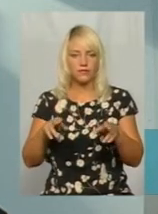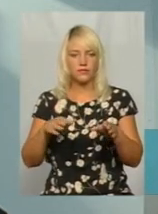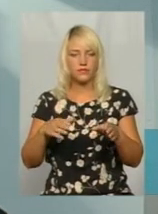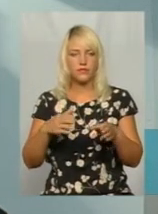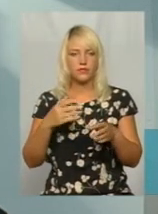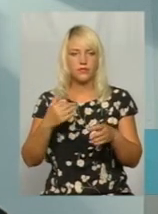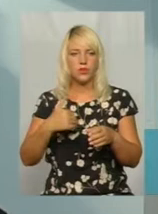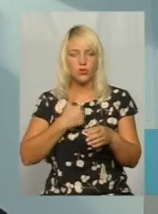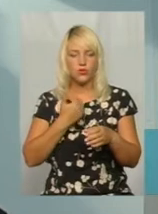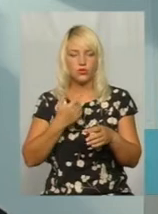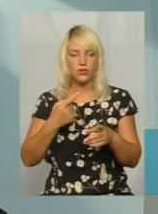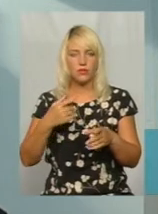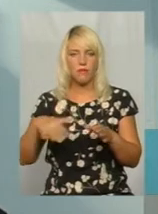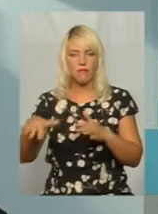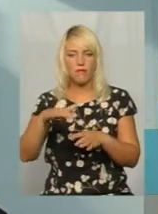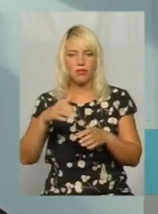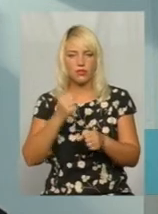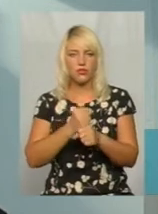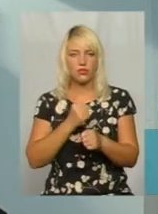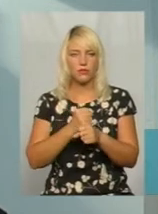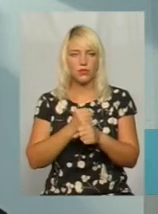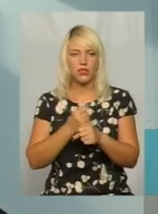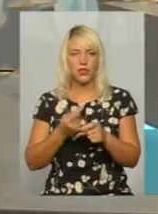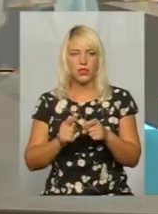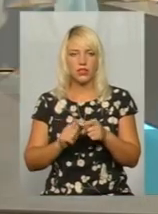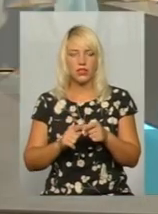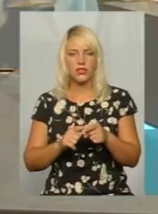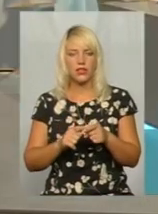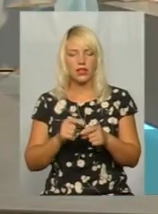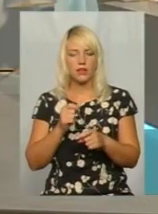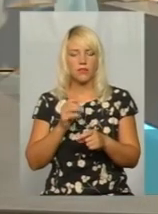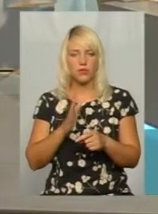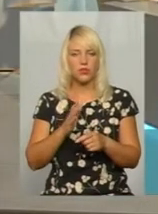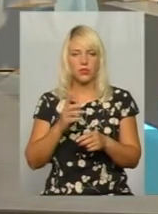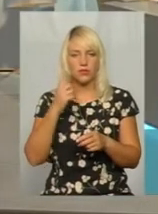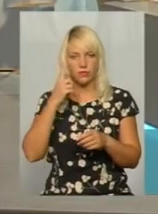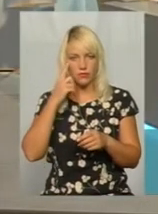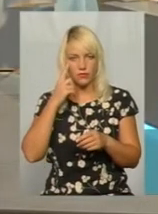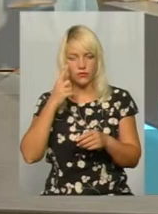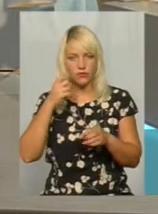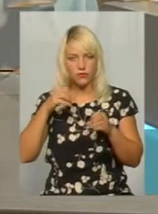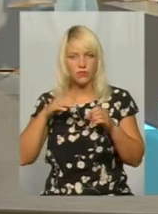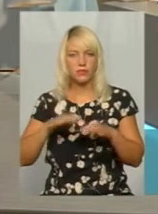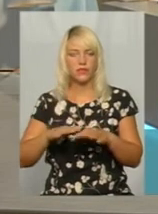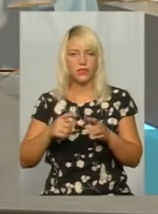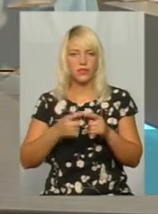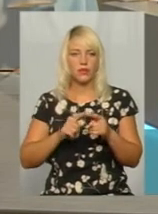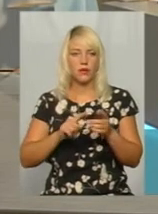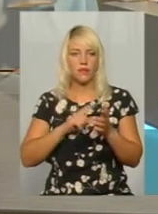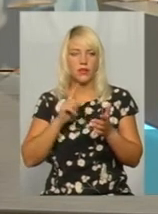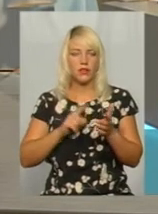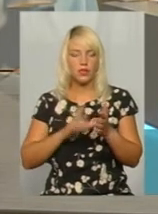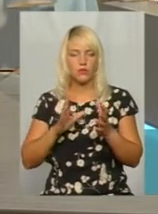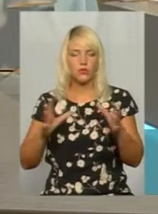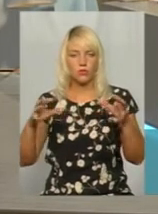розмістити майданчики. це вже, думаю, служба автомобільних доріг це питання вирішить і якось об'єднає дані